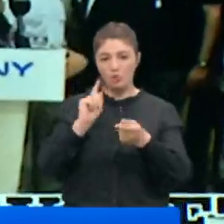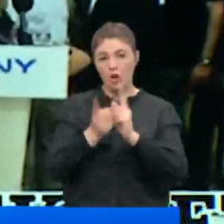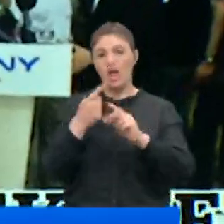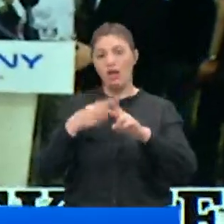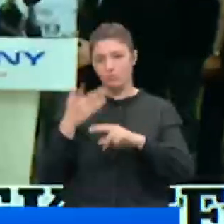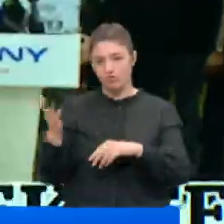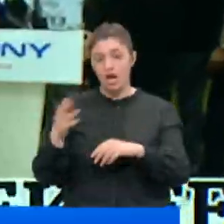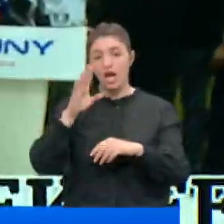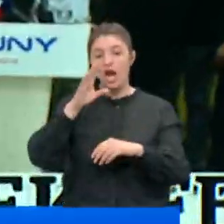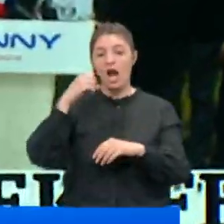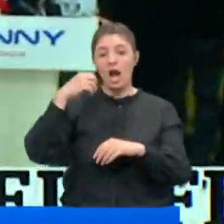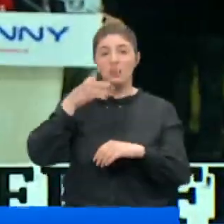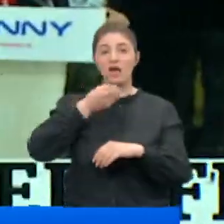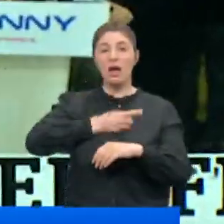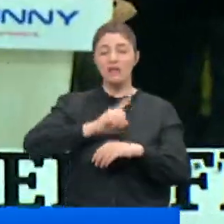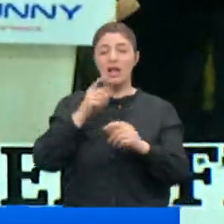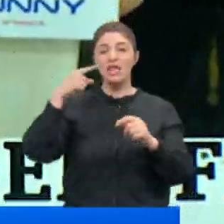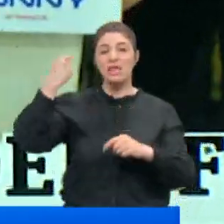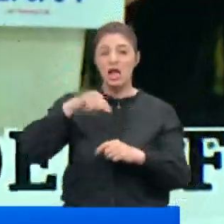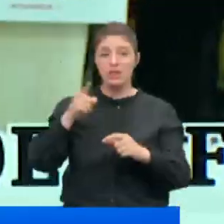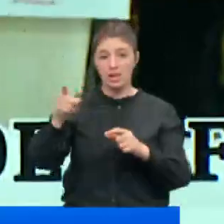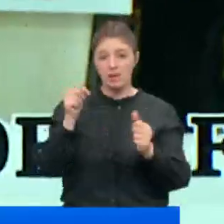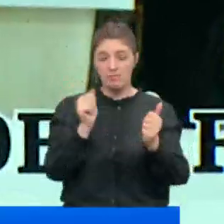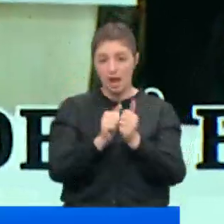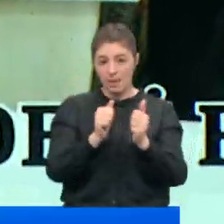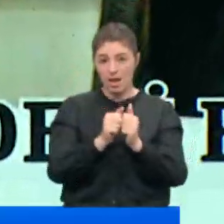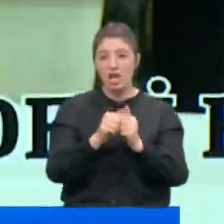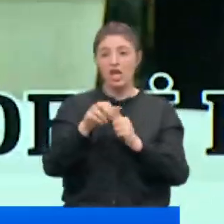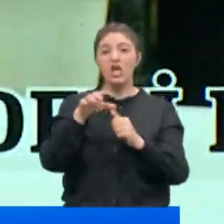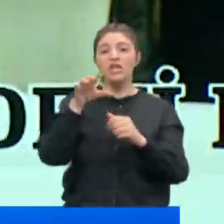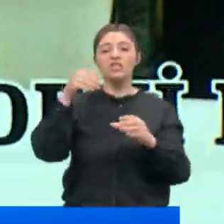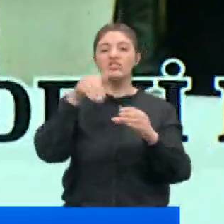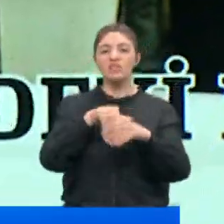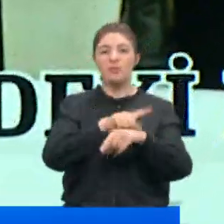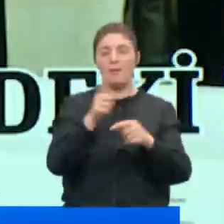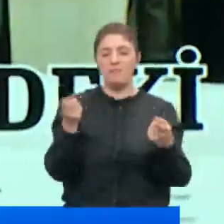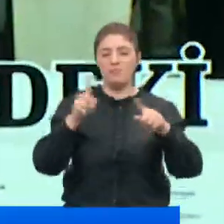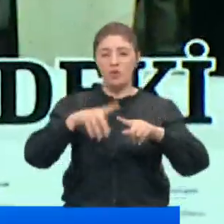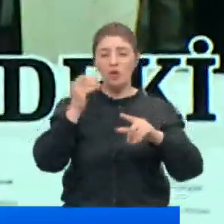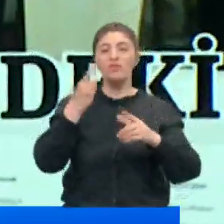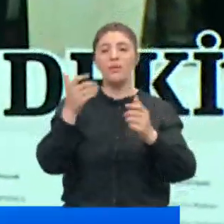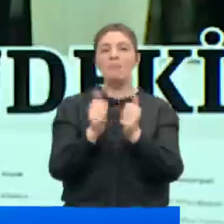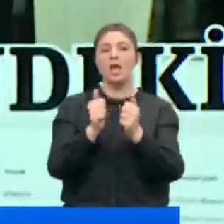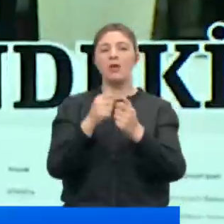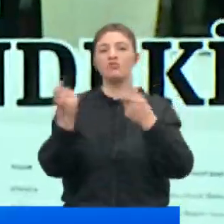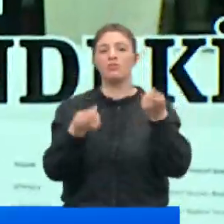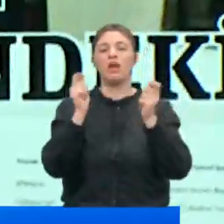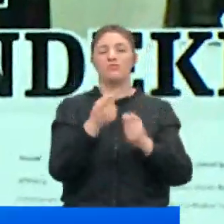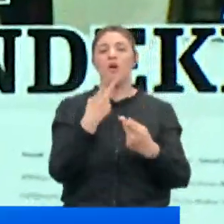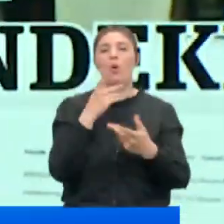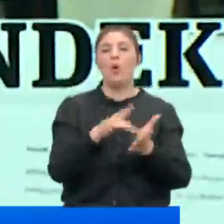Parti'nin İstanbul Belediye Başkanı adayı Binal Yıldırım ile seçim döneminde bir araya geldiği ve propaganda yürüttüğü ortaya çıktı.